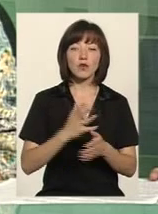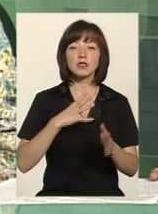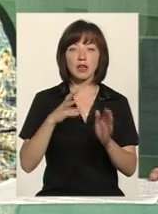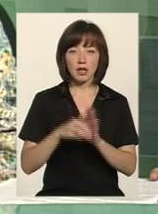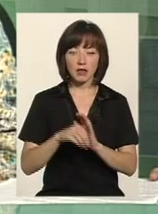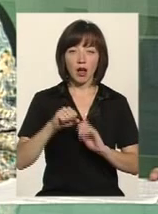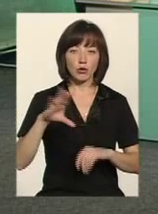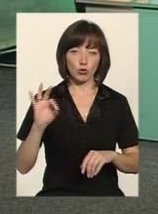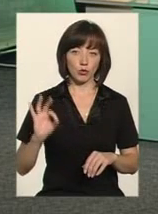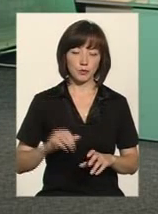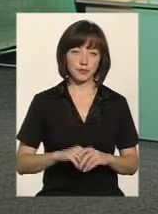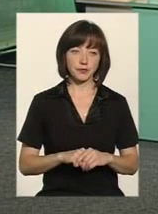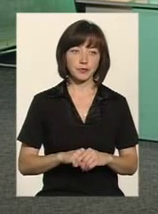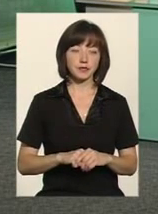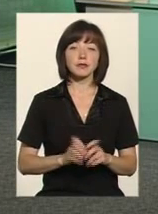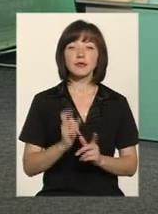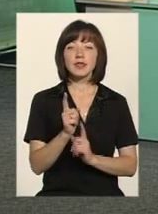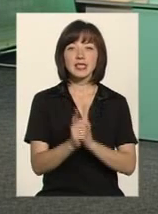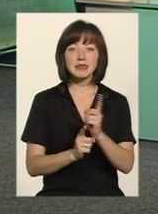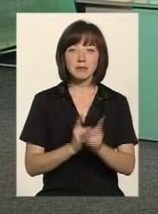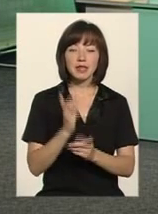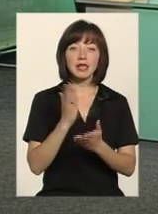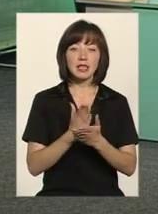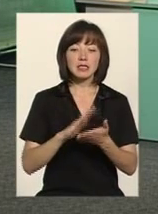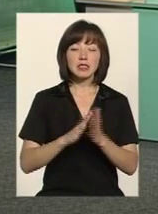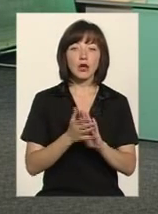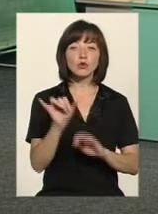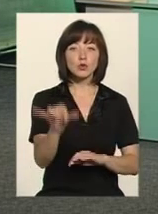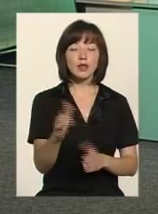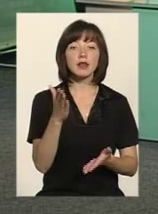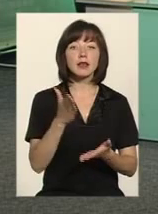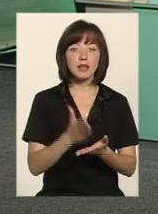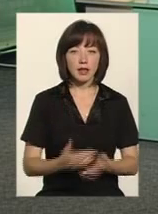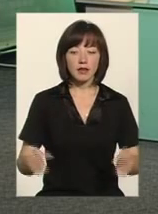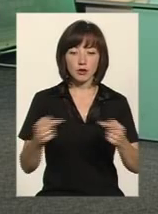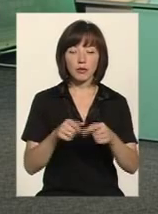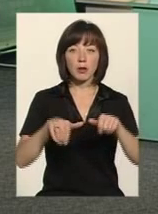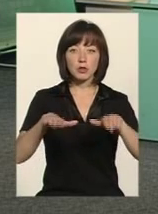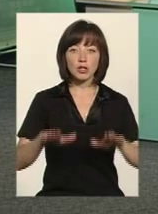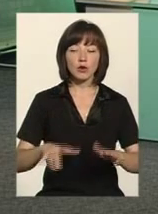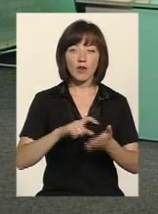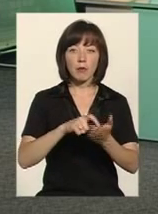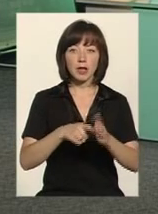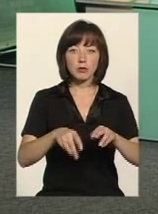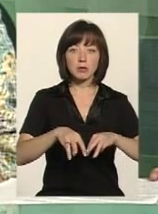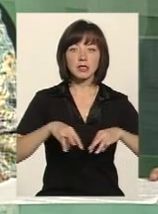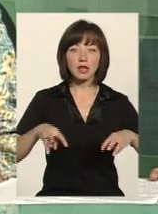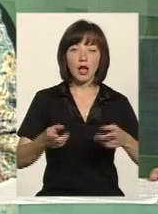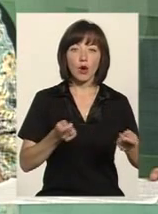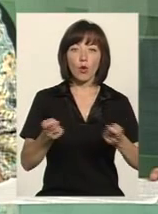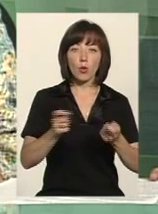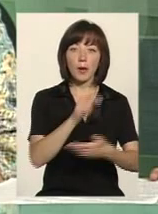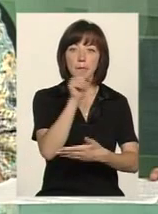в антитерористичній операції. Тобто зміни є, статус них визначений. Є відповідна постанова Кабінету міністрів України, яка регулює